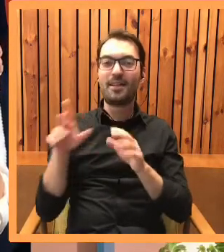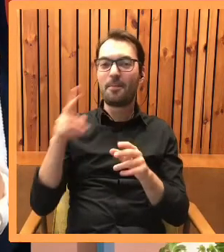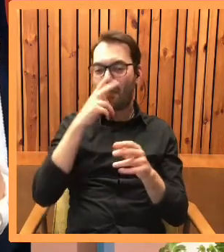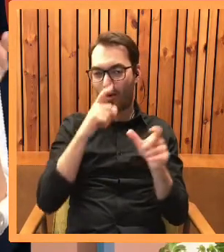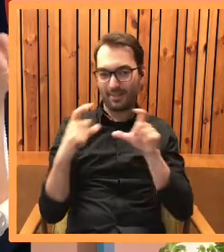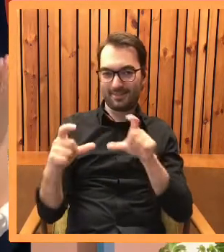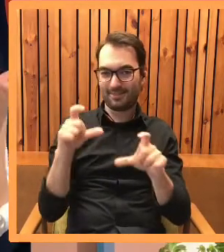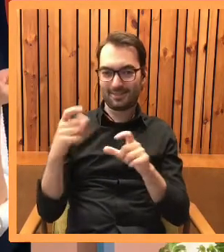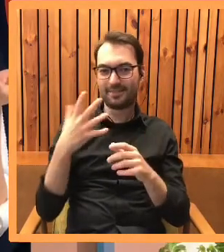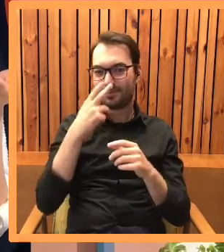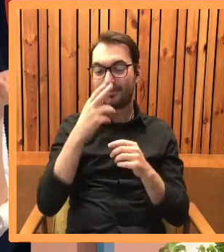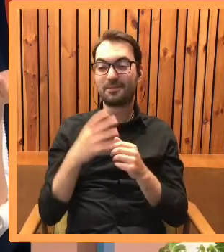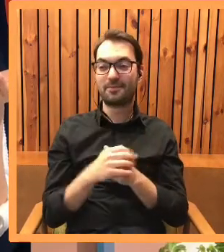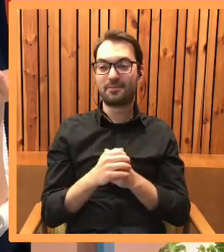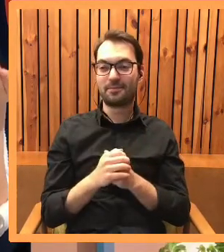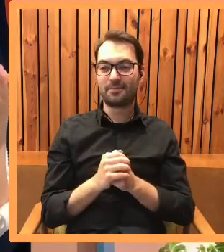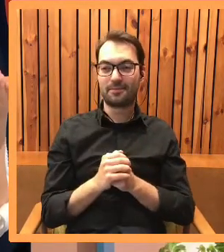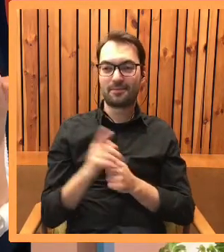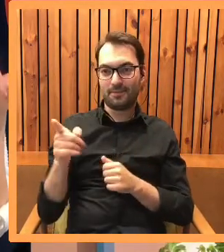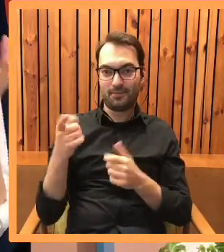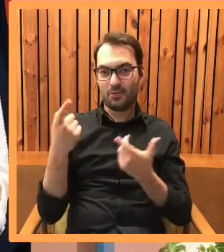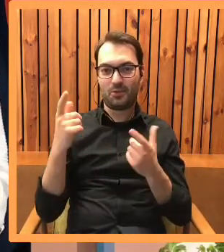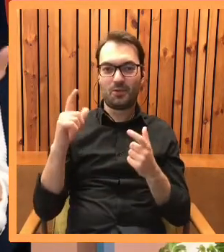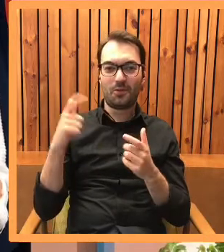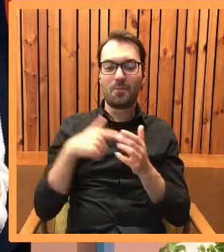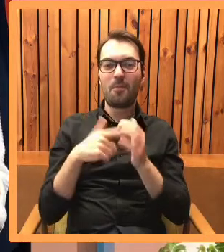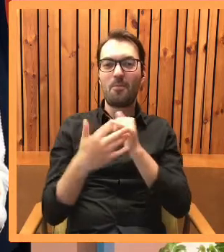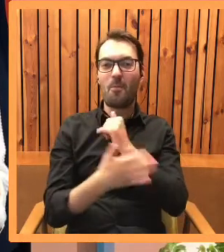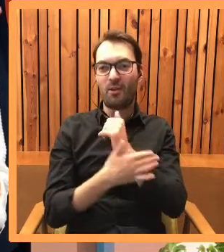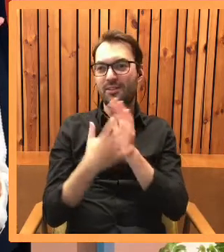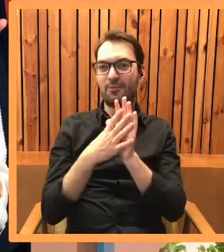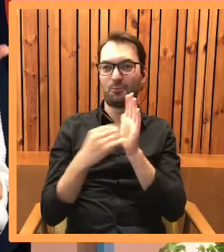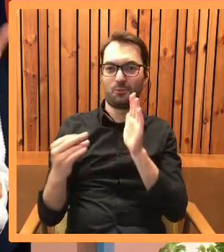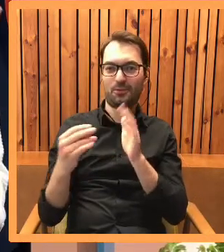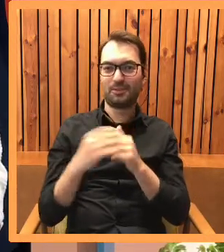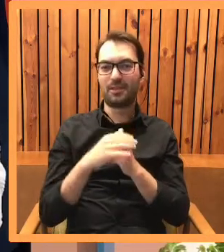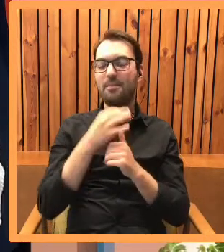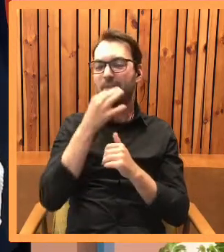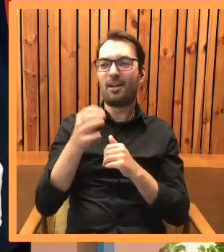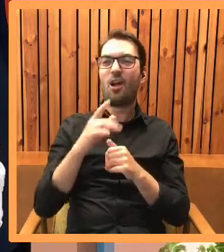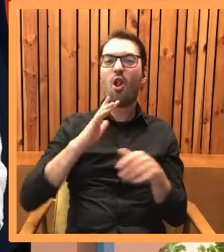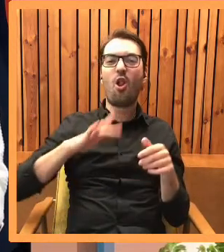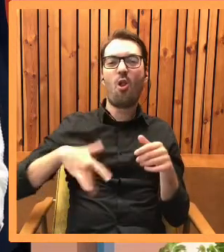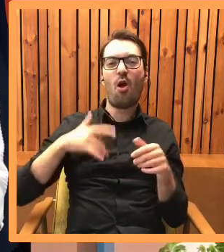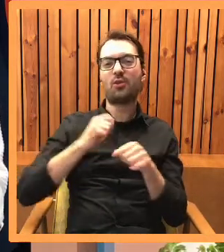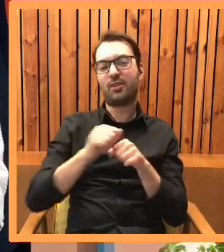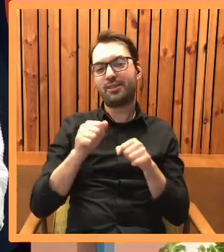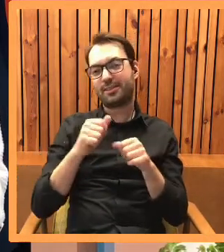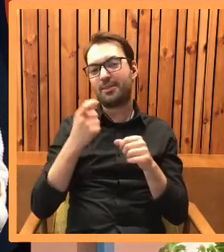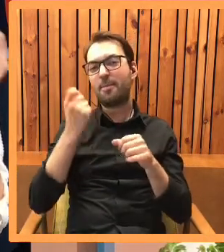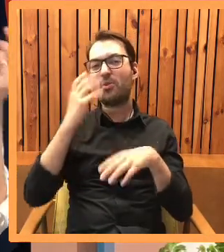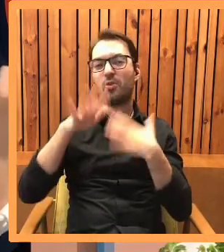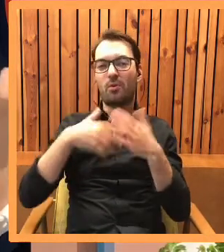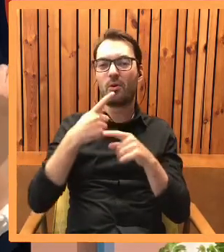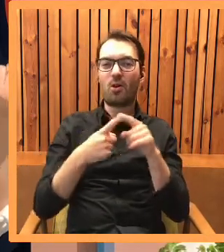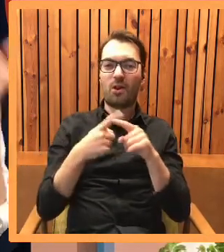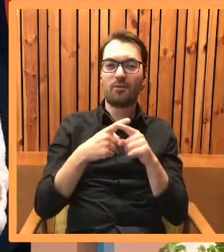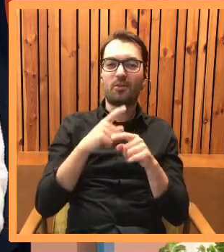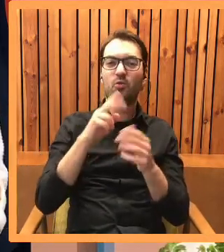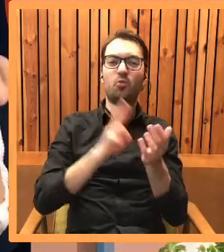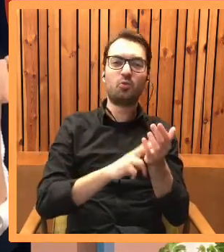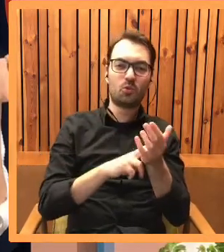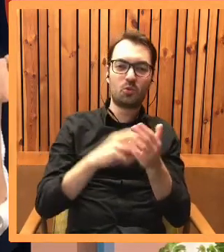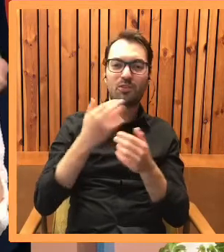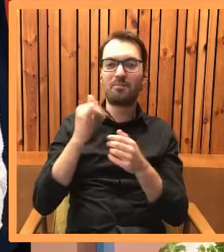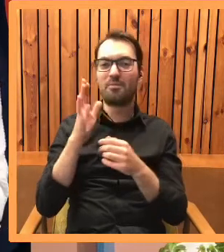zobaczyć, no bo w pewnym sensie jest pierwowzorem. No właśnie, czy Lord jest taką mieszanką, miksem Sushi